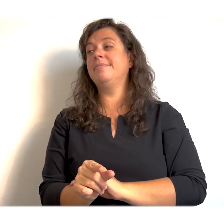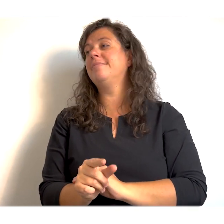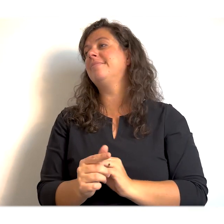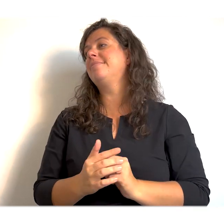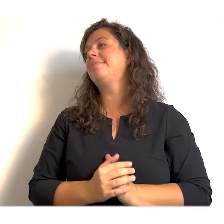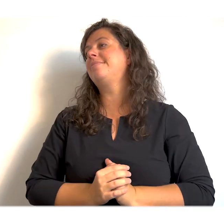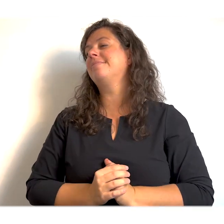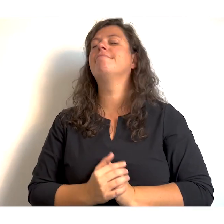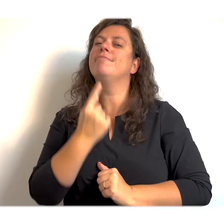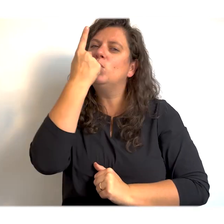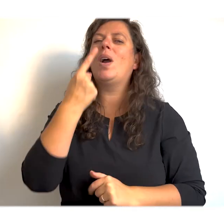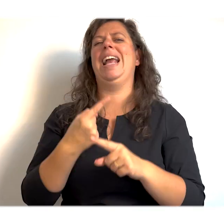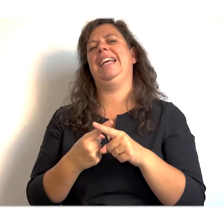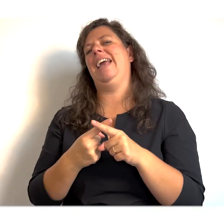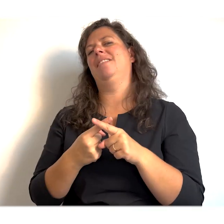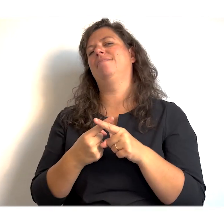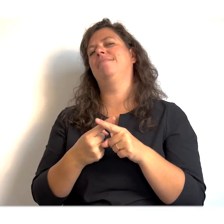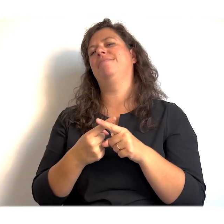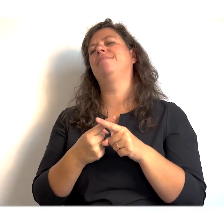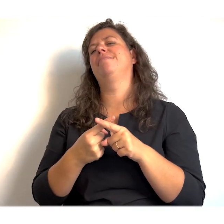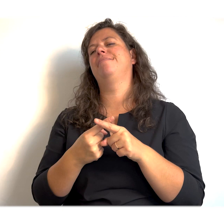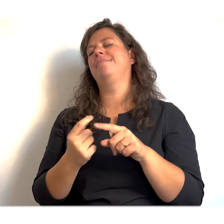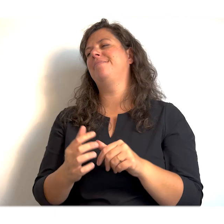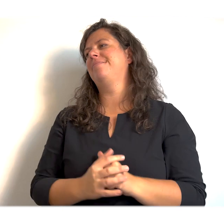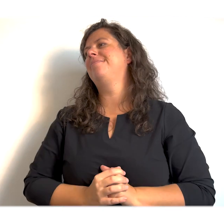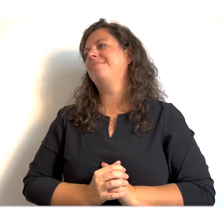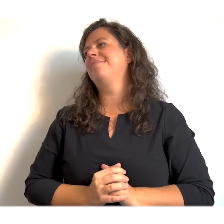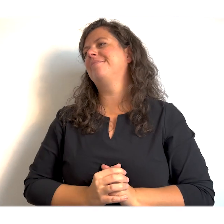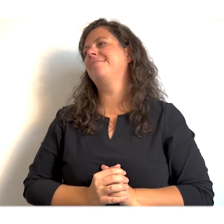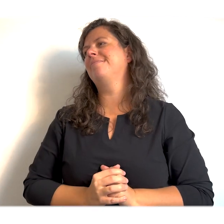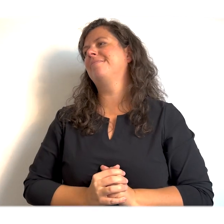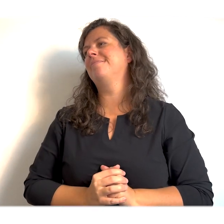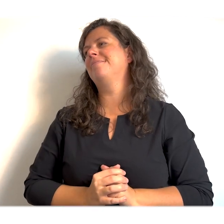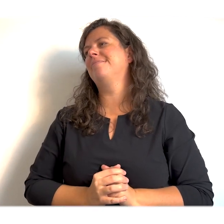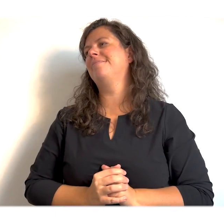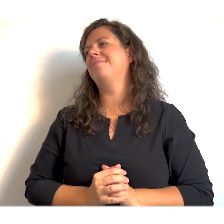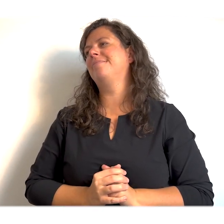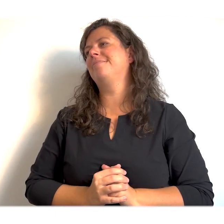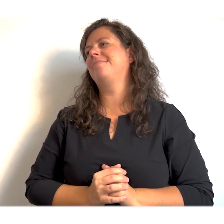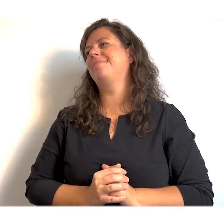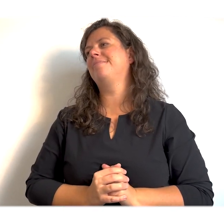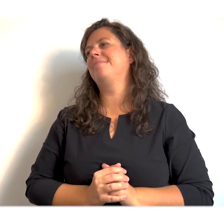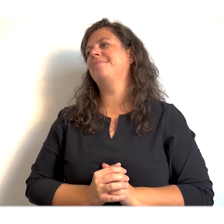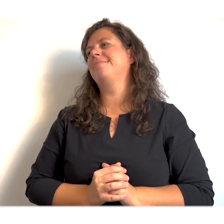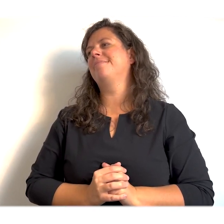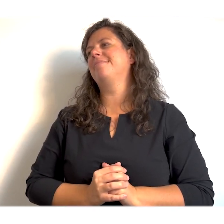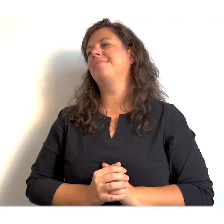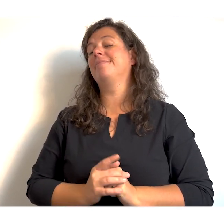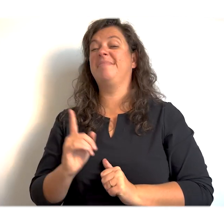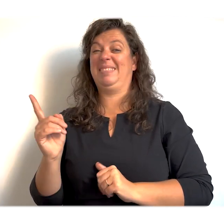En dan leg ik